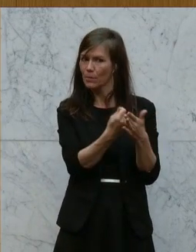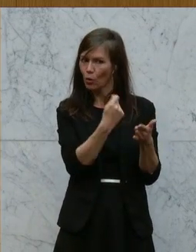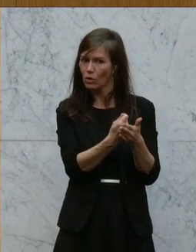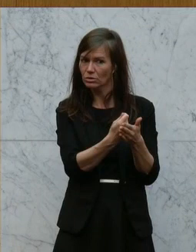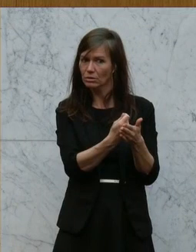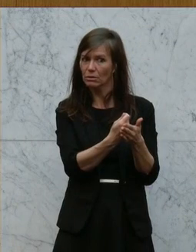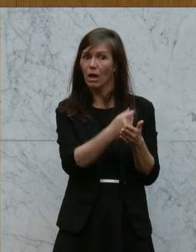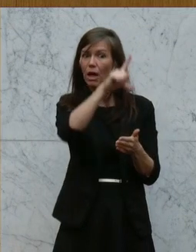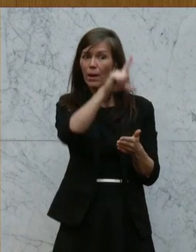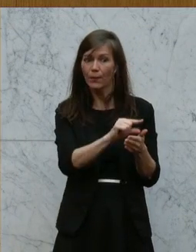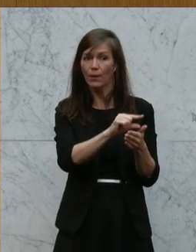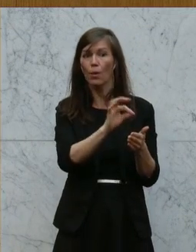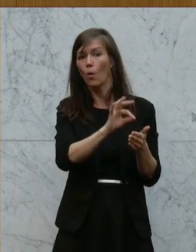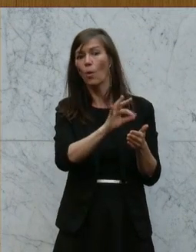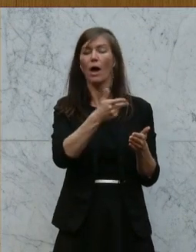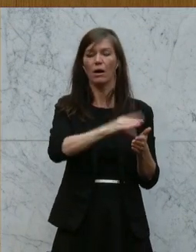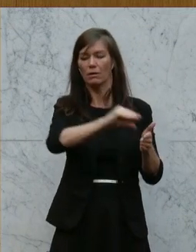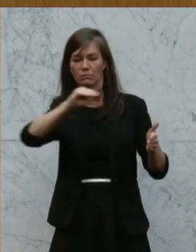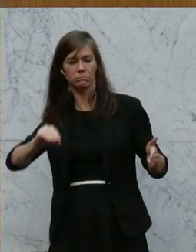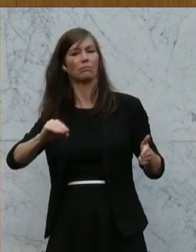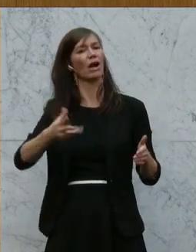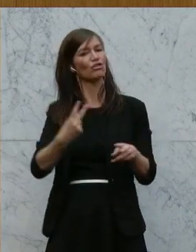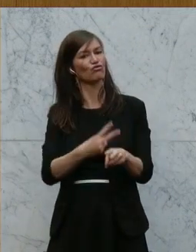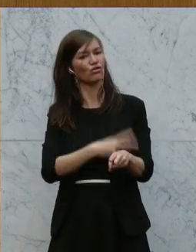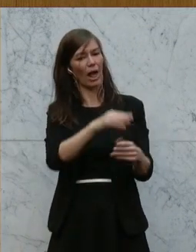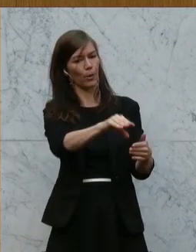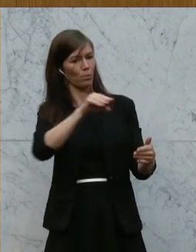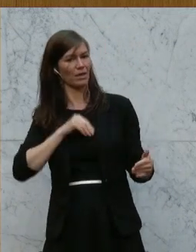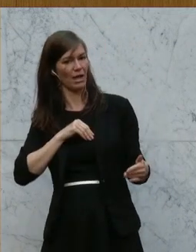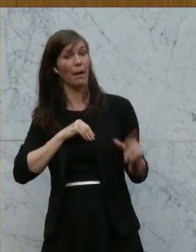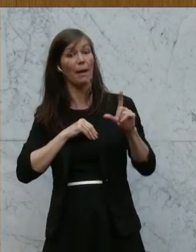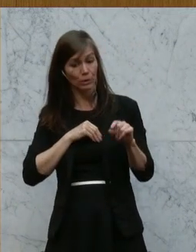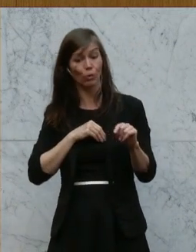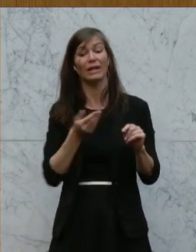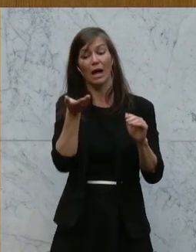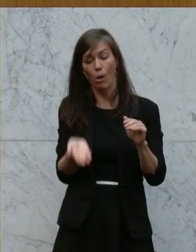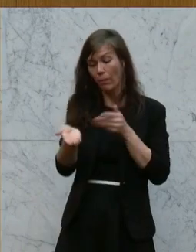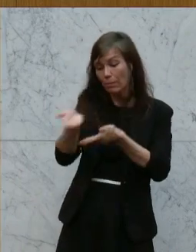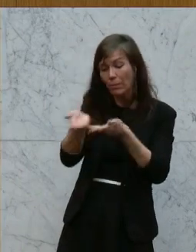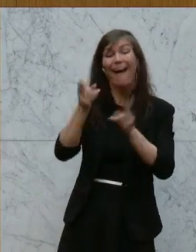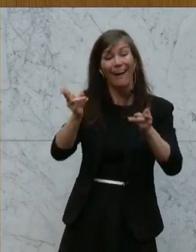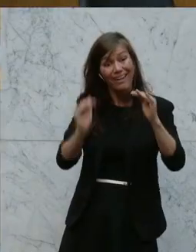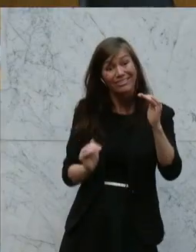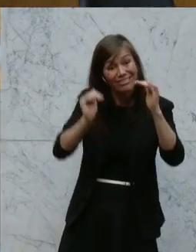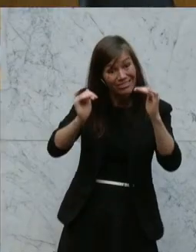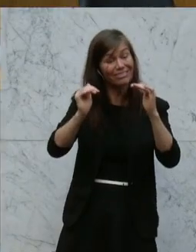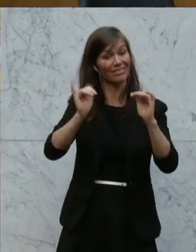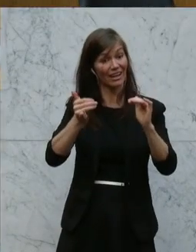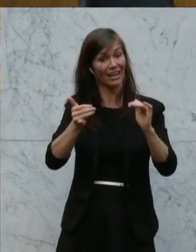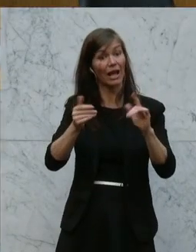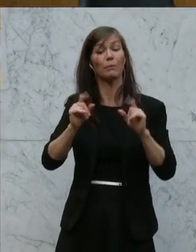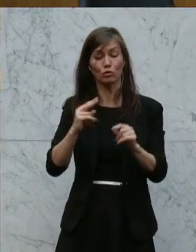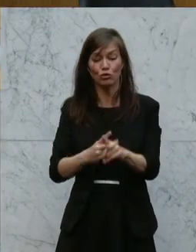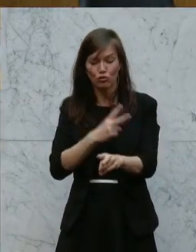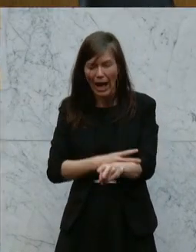cuttet, kürzt oder übernimmt. Das ist ein Weg, wie die Menschen mehr im Geldbörsel haben und der Staat bei sich selber spart und den Gürtel